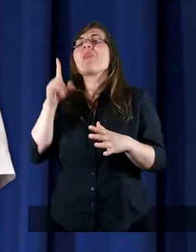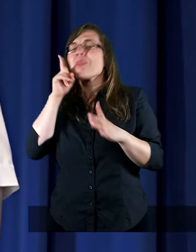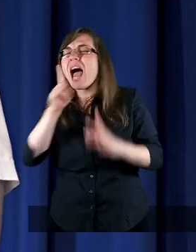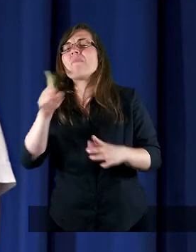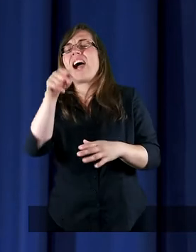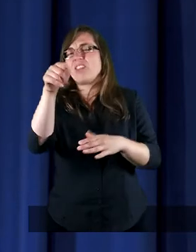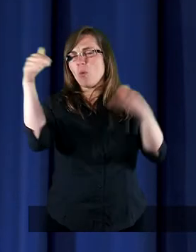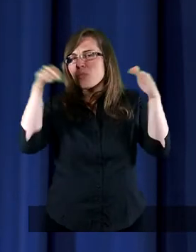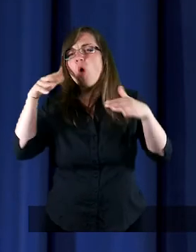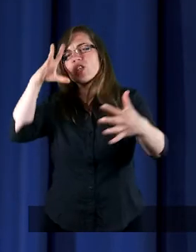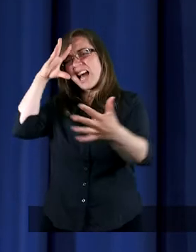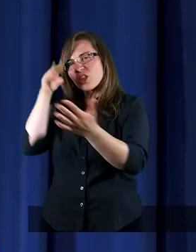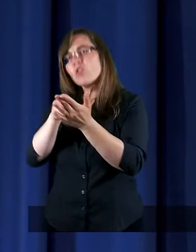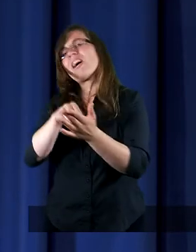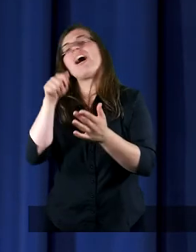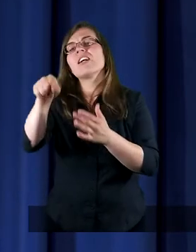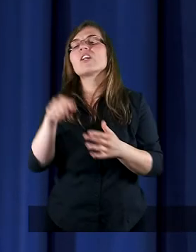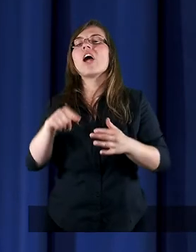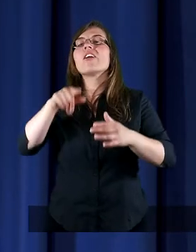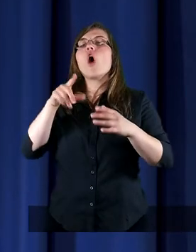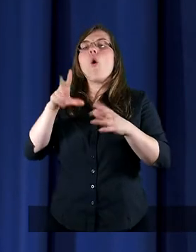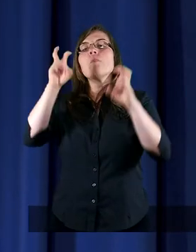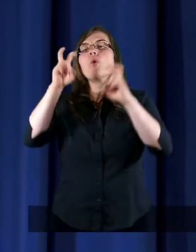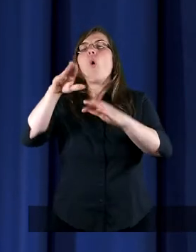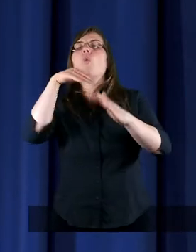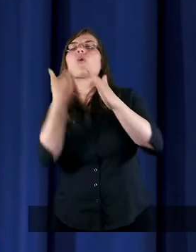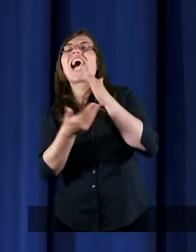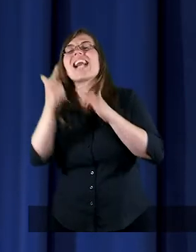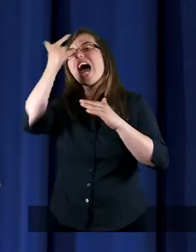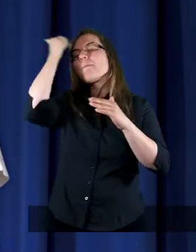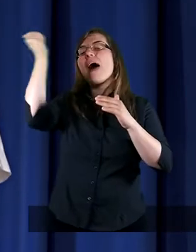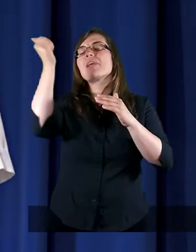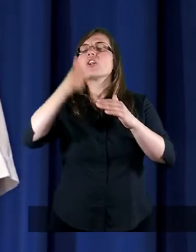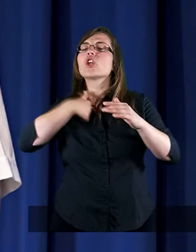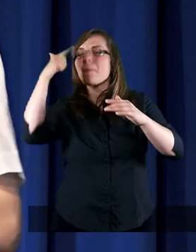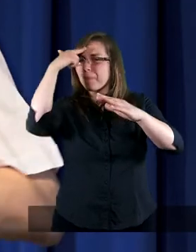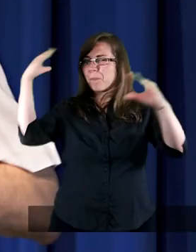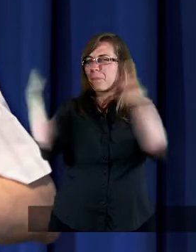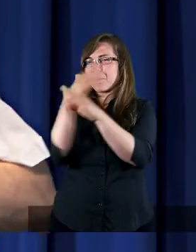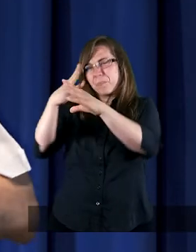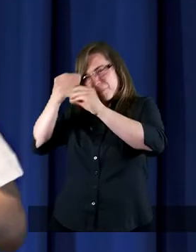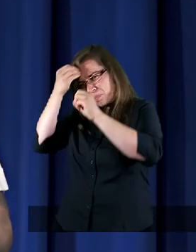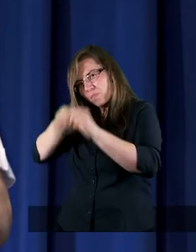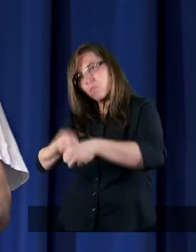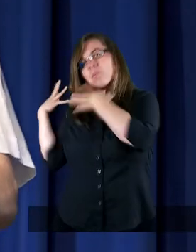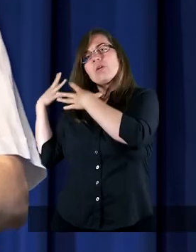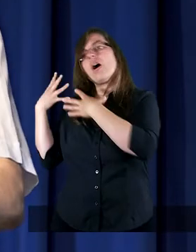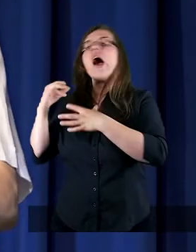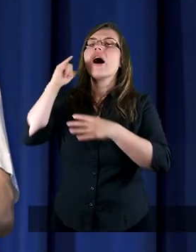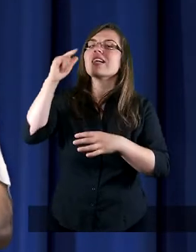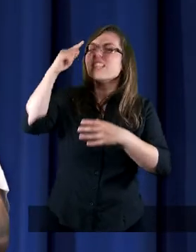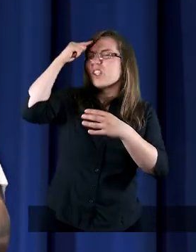doświadczyć świętej utraty pamięci. I można być tego pewnym, że tak jest w moim przypadku.